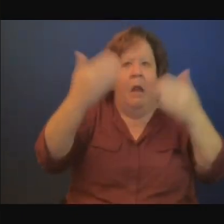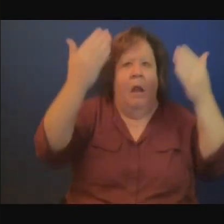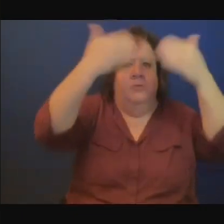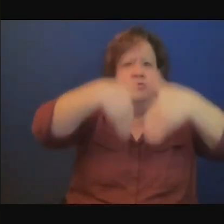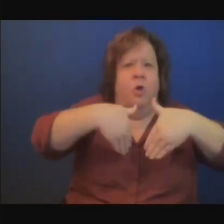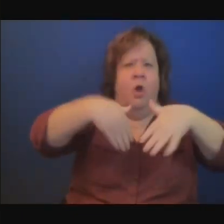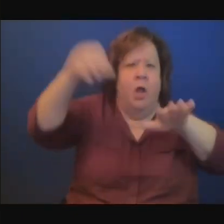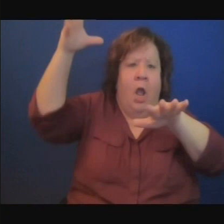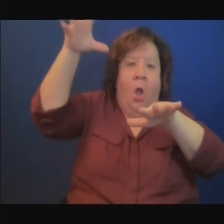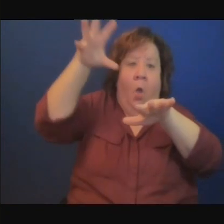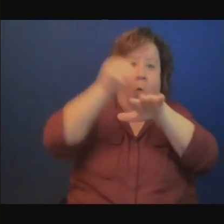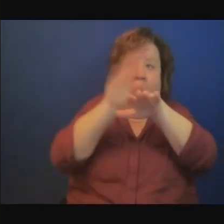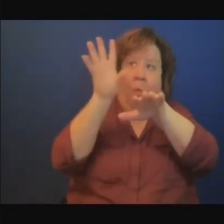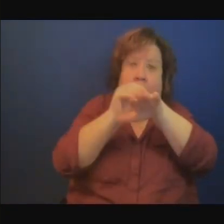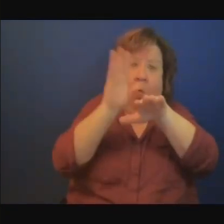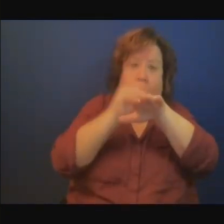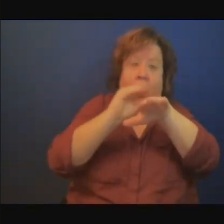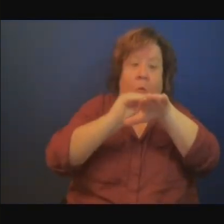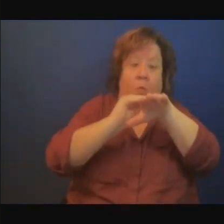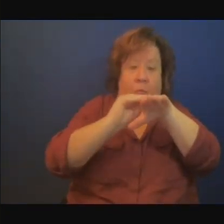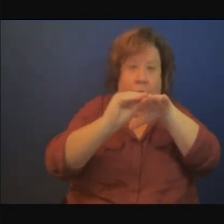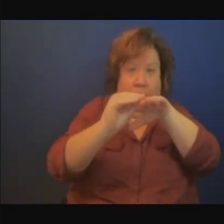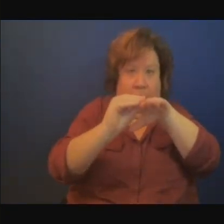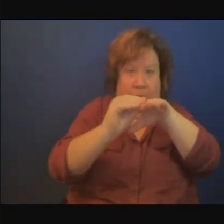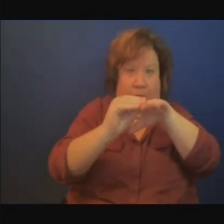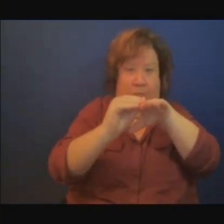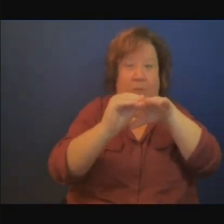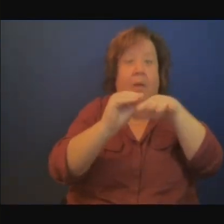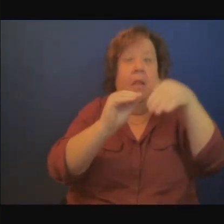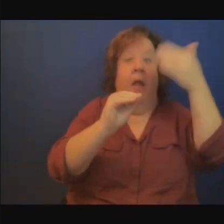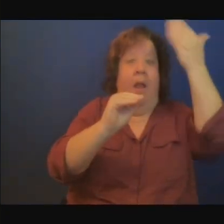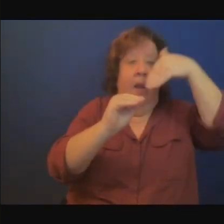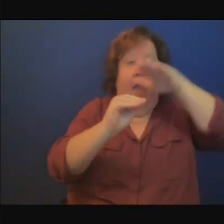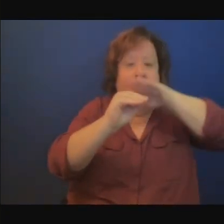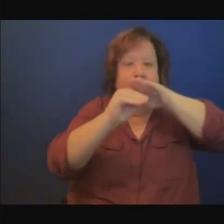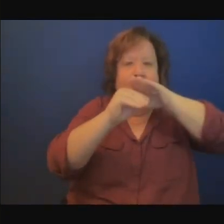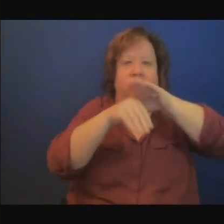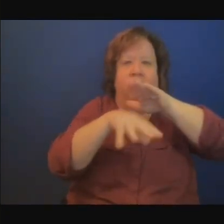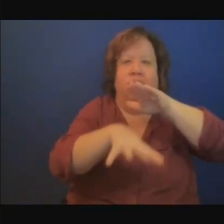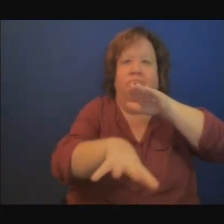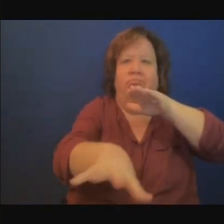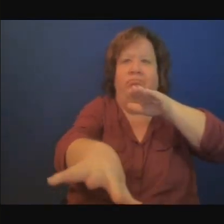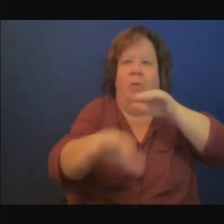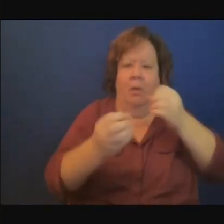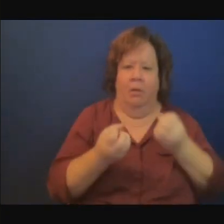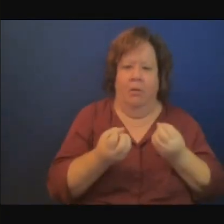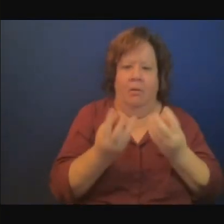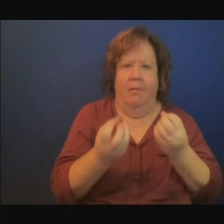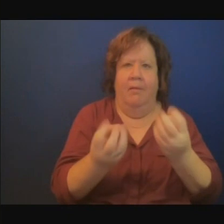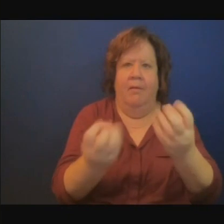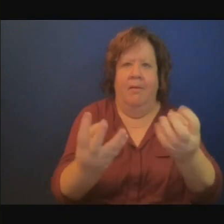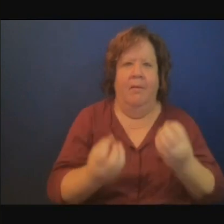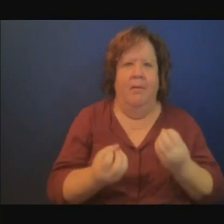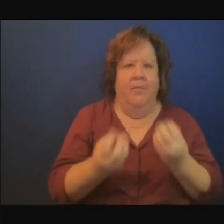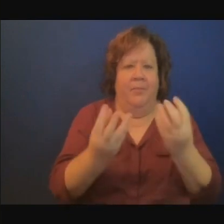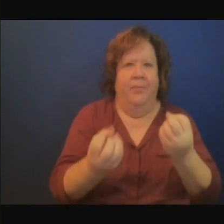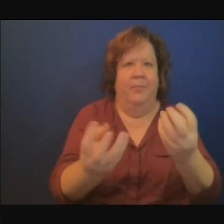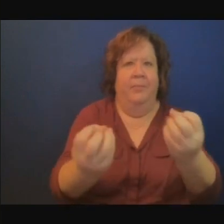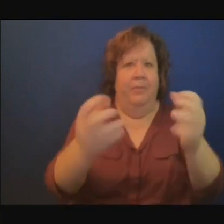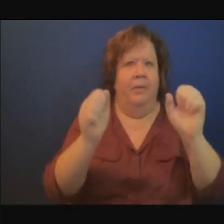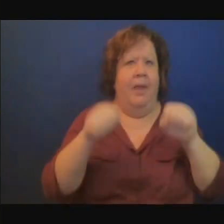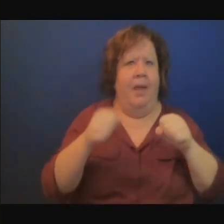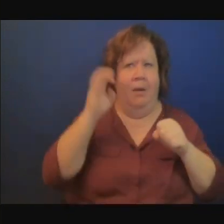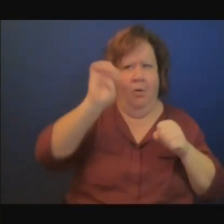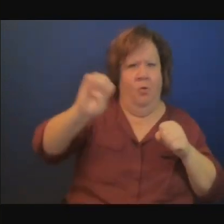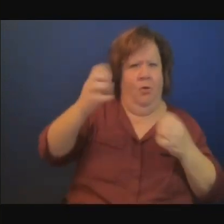un domaine de recherche extraordinaire que l'Afrique a une opportunité à saisir parce que quand on parle